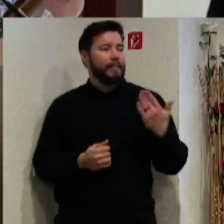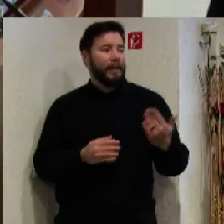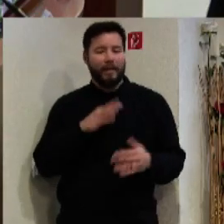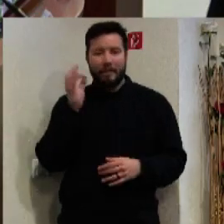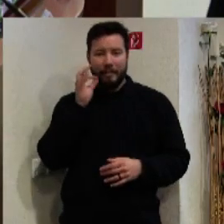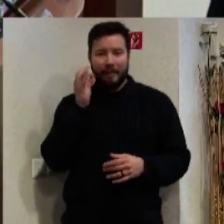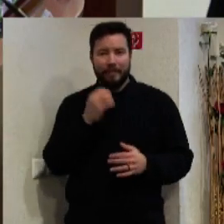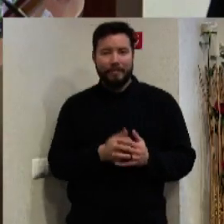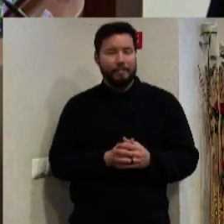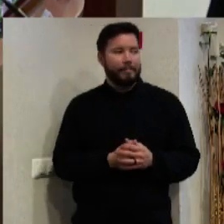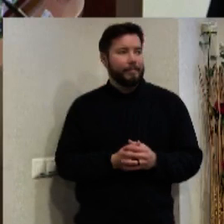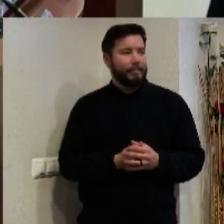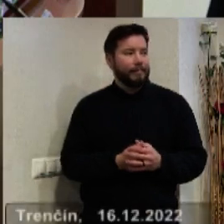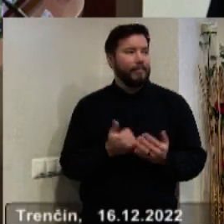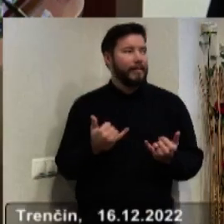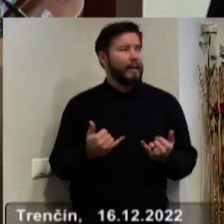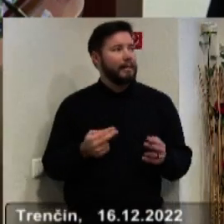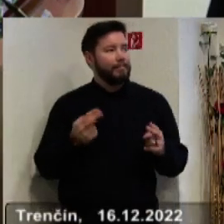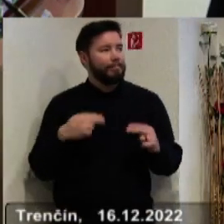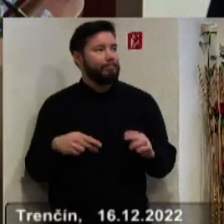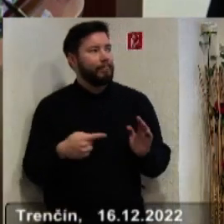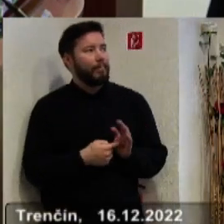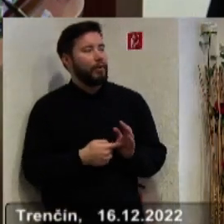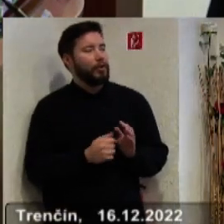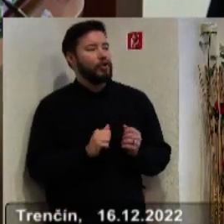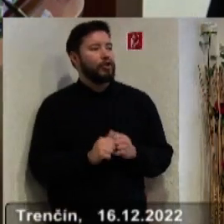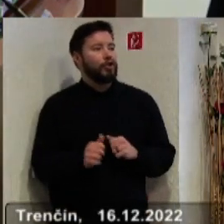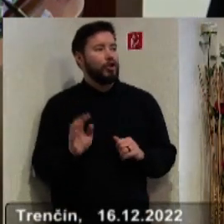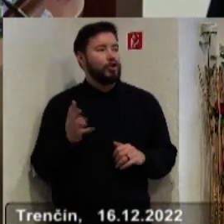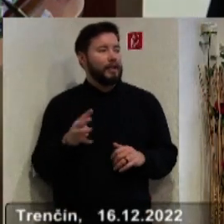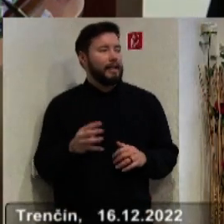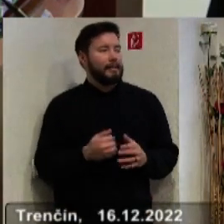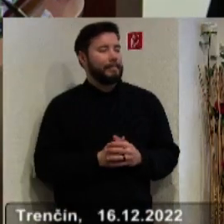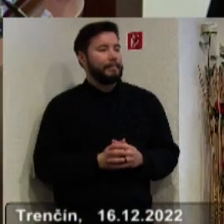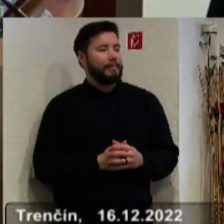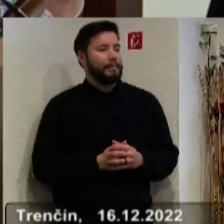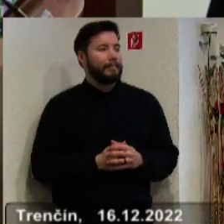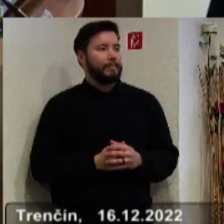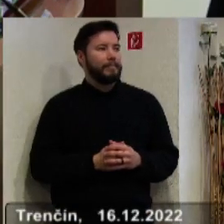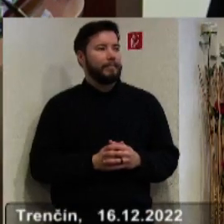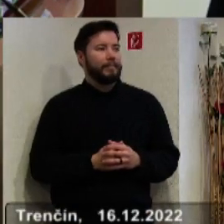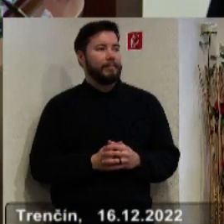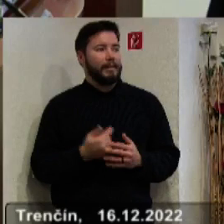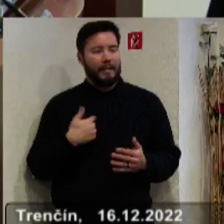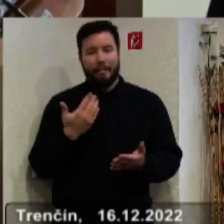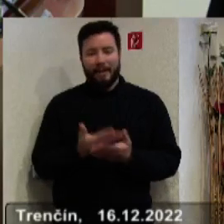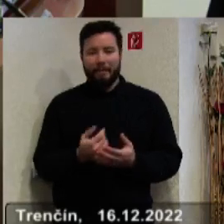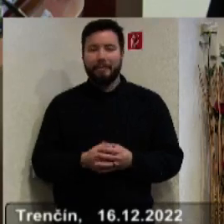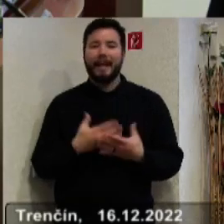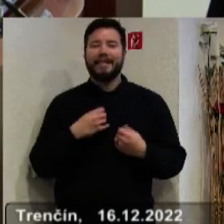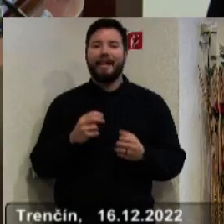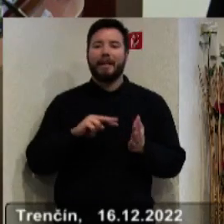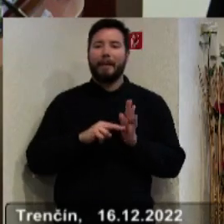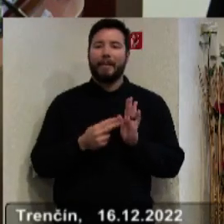pekne. Teraz prejdeme k bodu číslo 14, ktorý predkladám ja. A to je návrh pánu